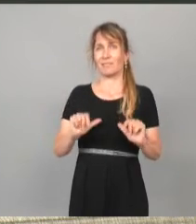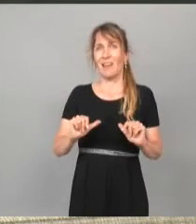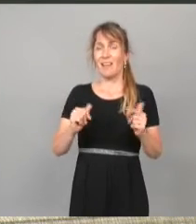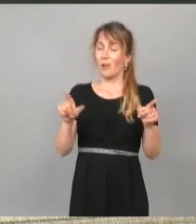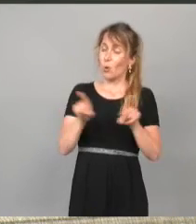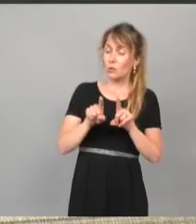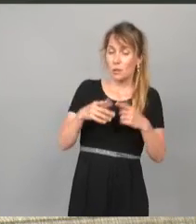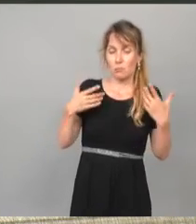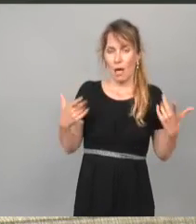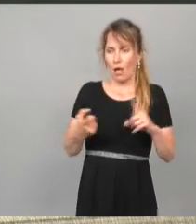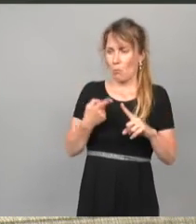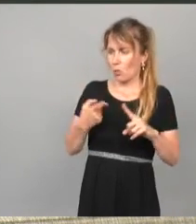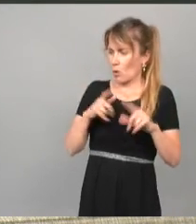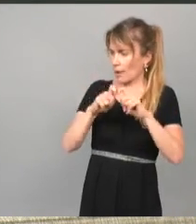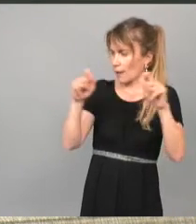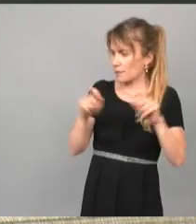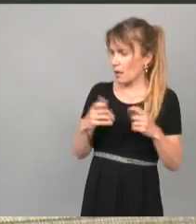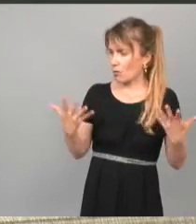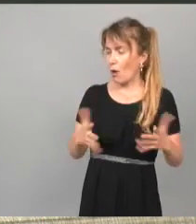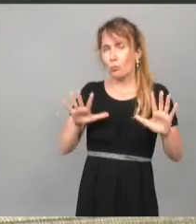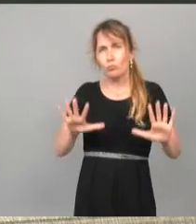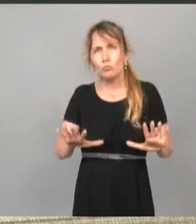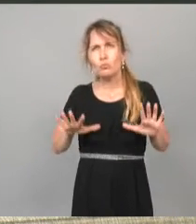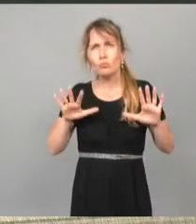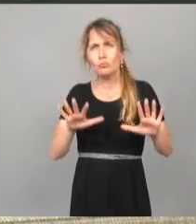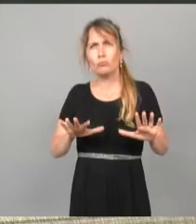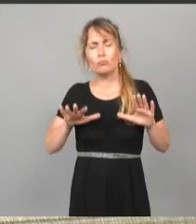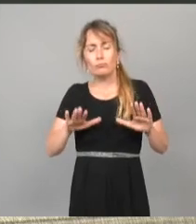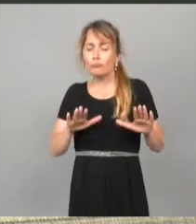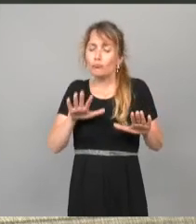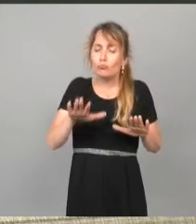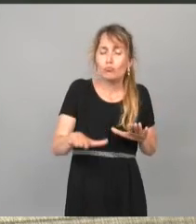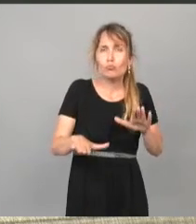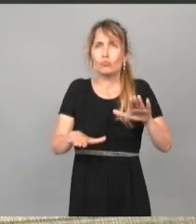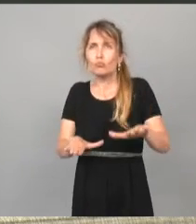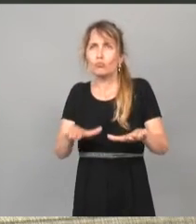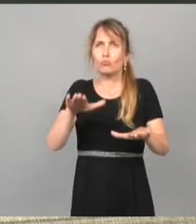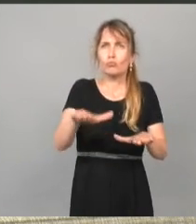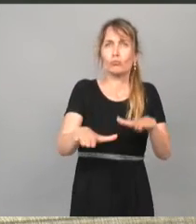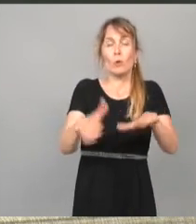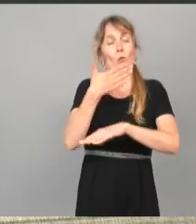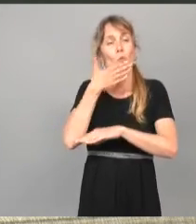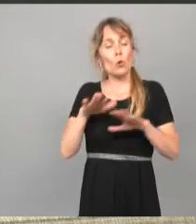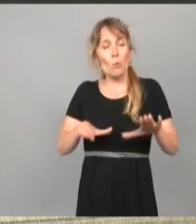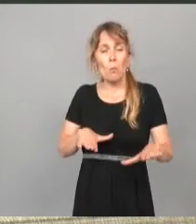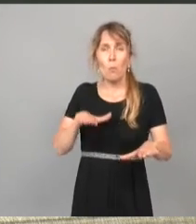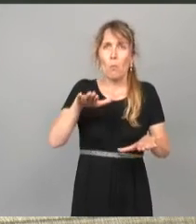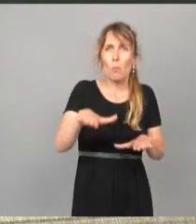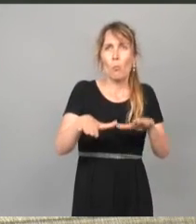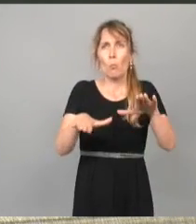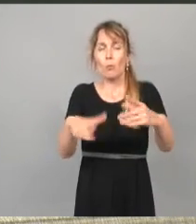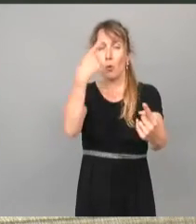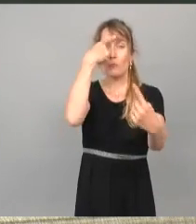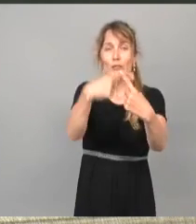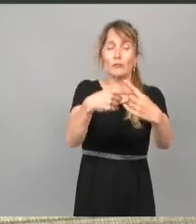les choses se feront, voilà, tranquillement, mais sûrement. Il vaut mieux, effectivement, y aller tranquillement, mais sûrement et atteindre les